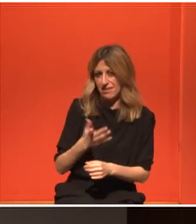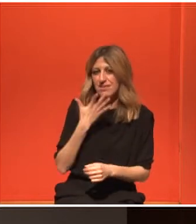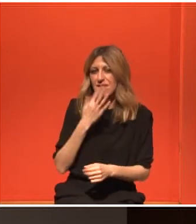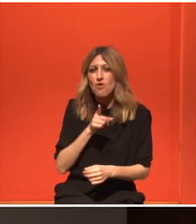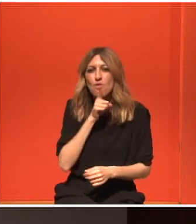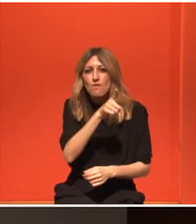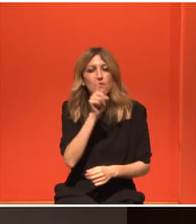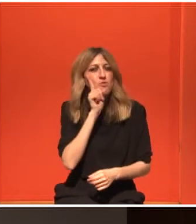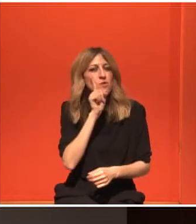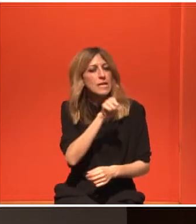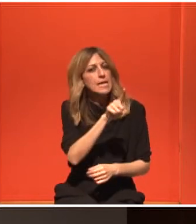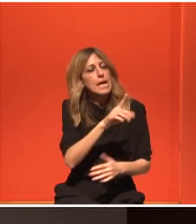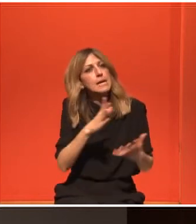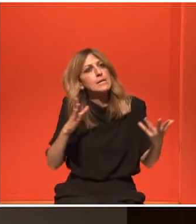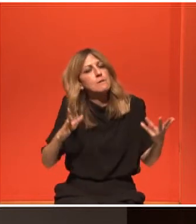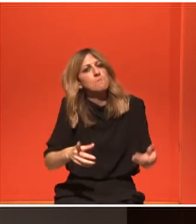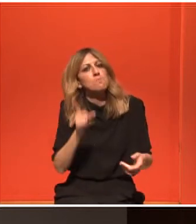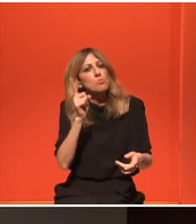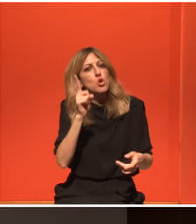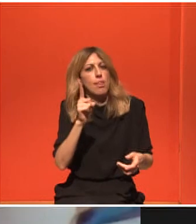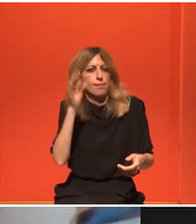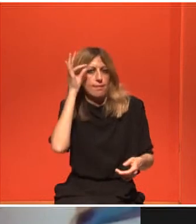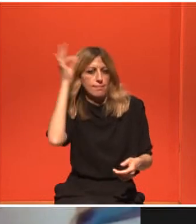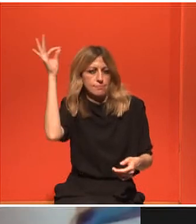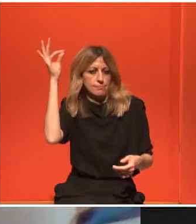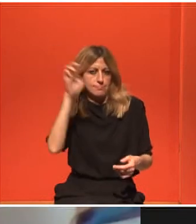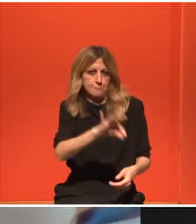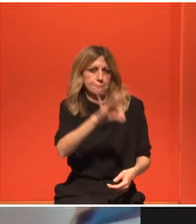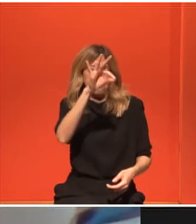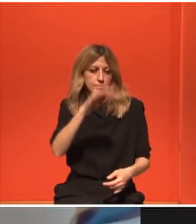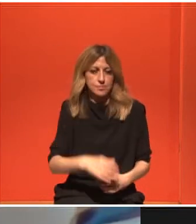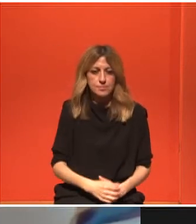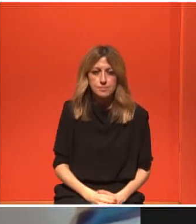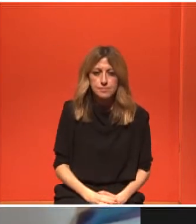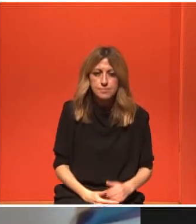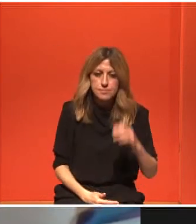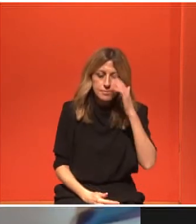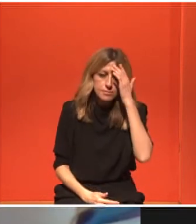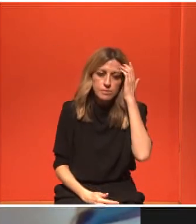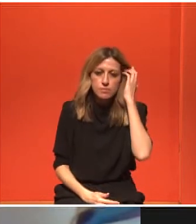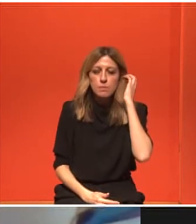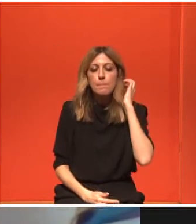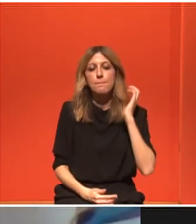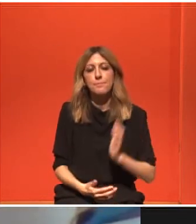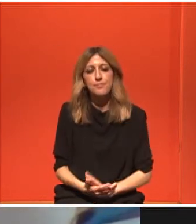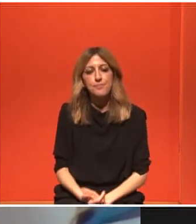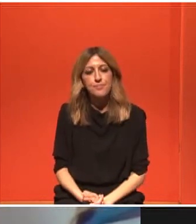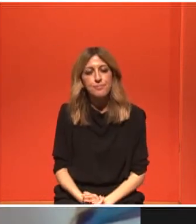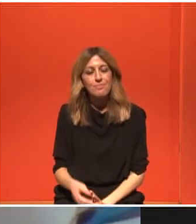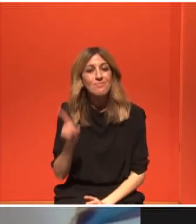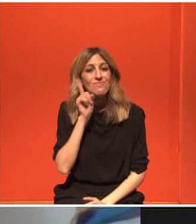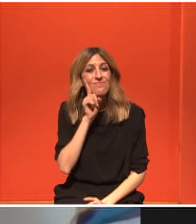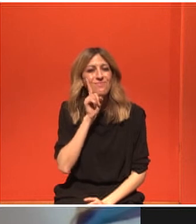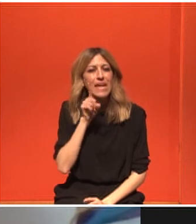Κουτσιλέρη, ακούσατε την ερώτηση. Ναι, αν κατάλαβα καλά, ρωτάει αν η ήπη